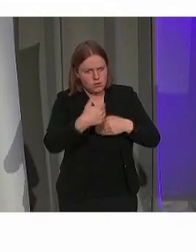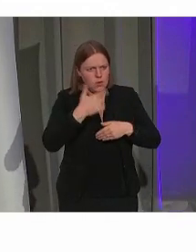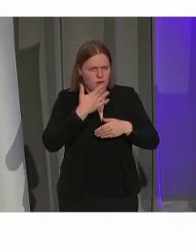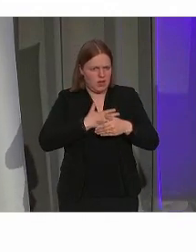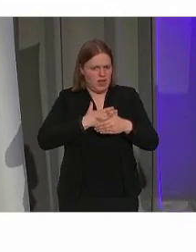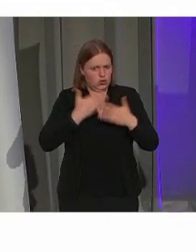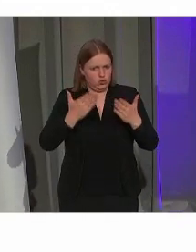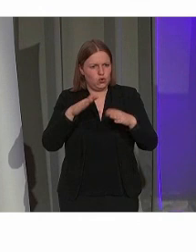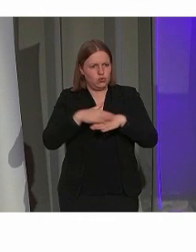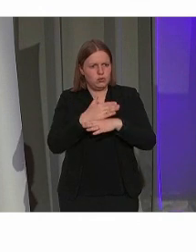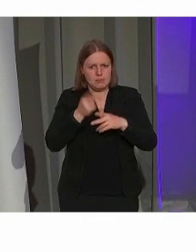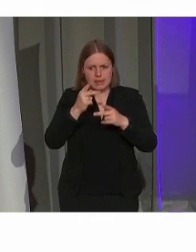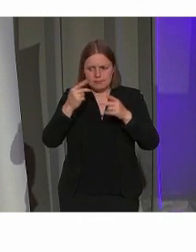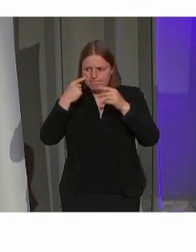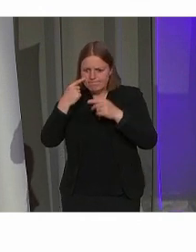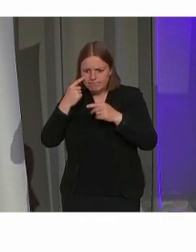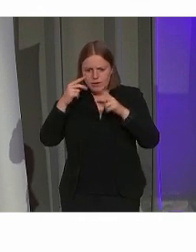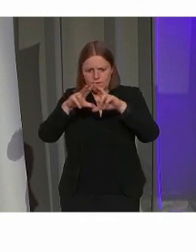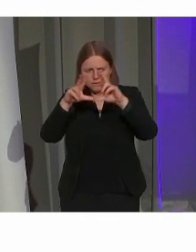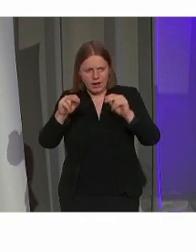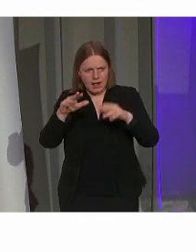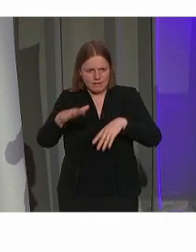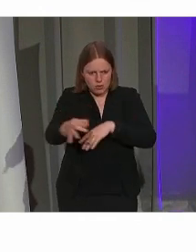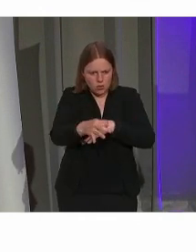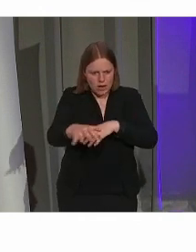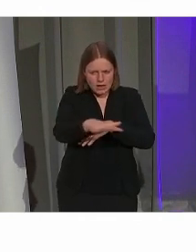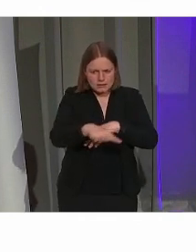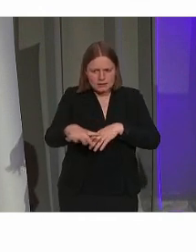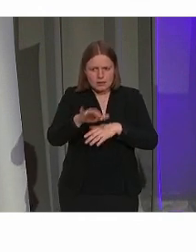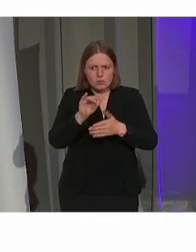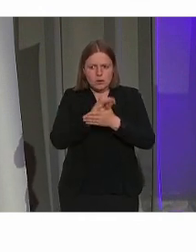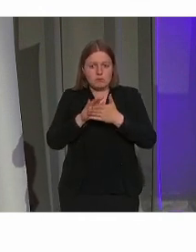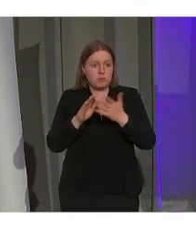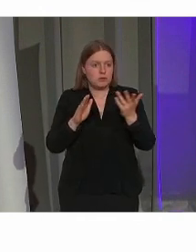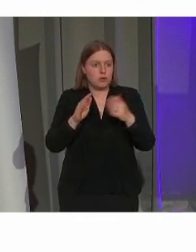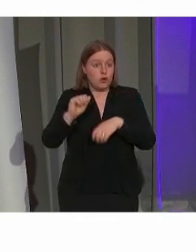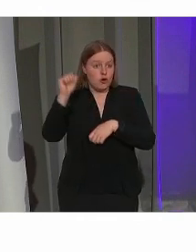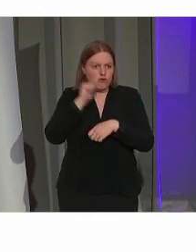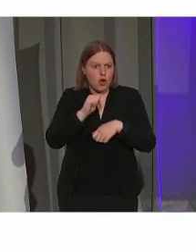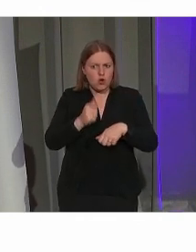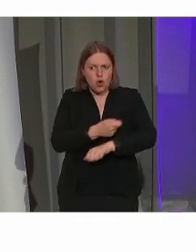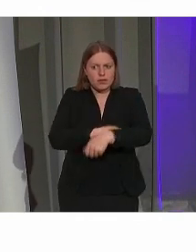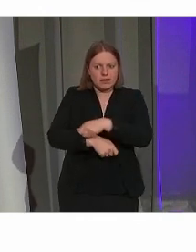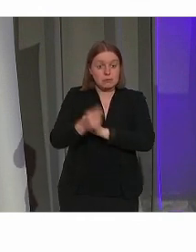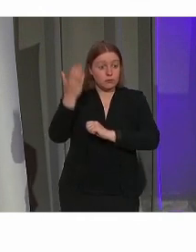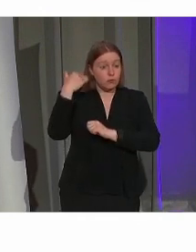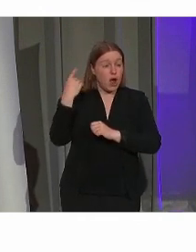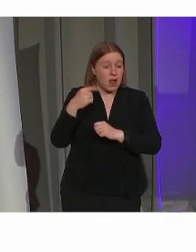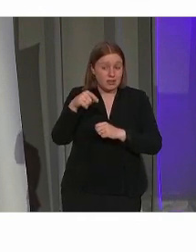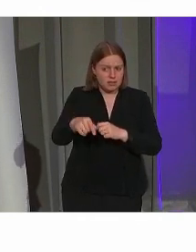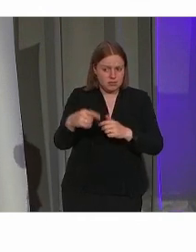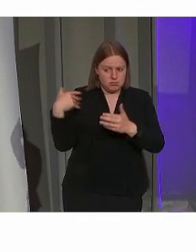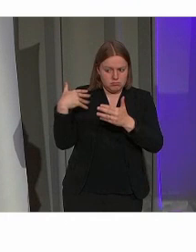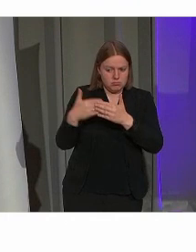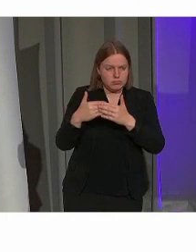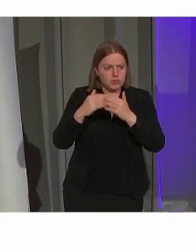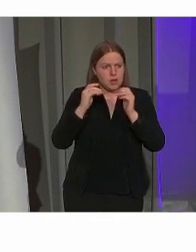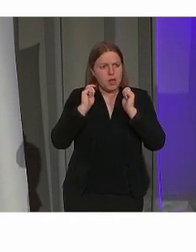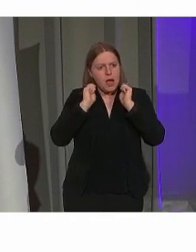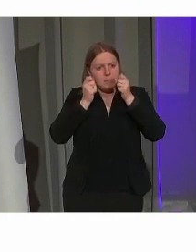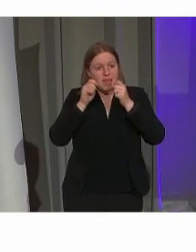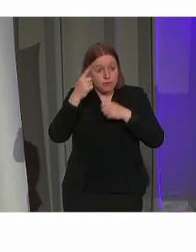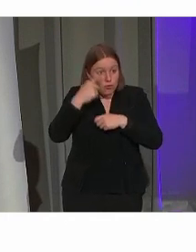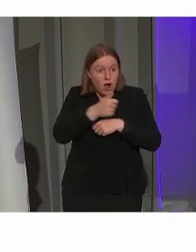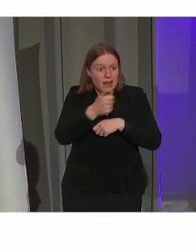en eerder naar het verhaal gaan van sterke vrouwen, vrouwelijk ondernemerschap, het is altijd een vrouwenhaapdij geweest tot de Franse revolutie.